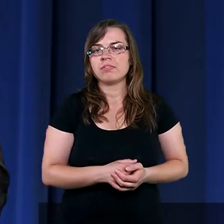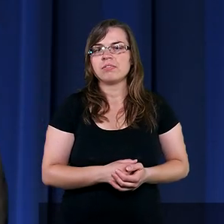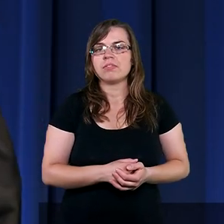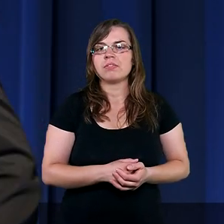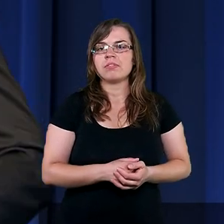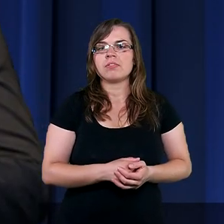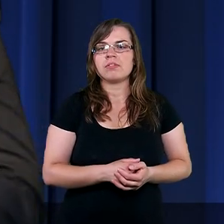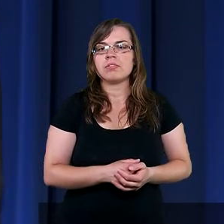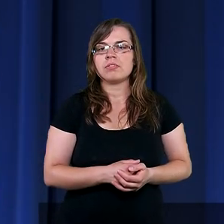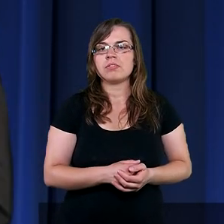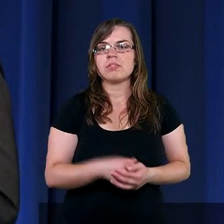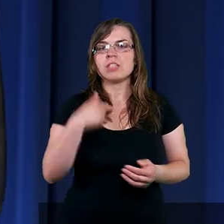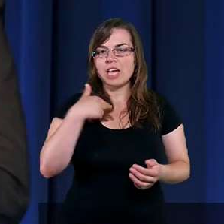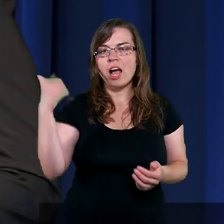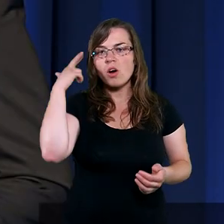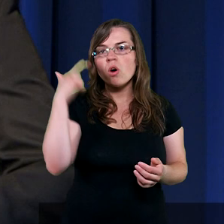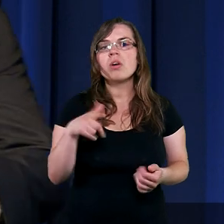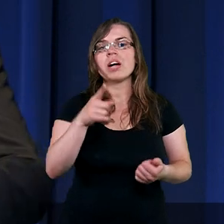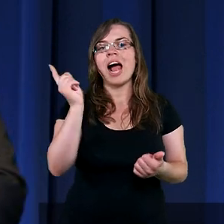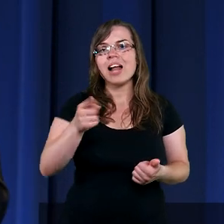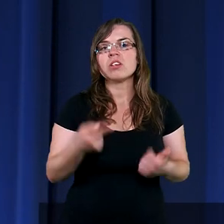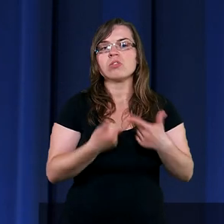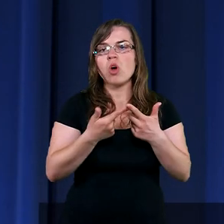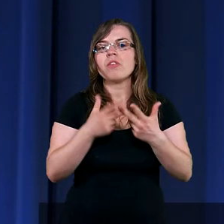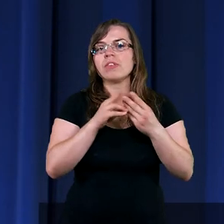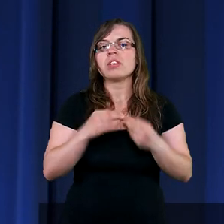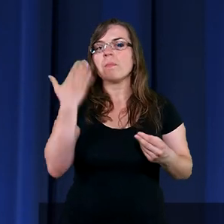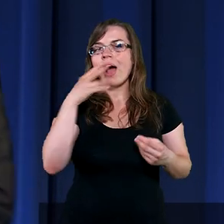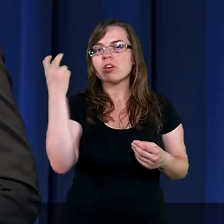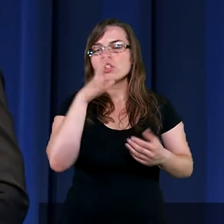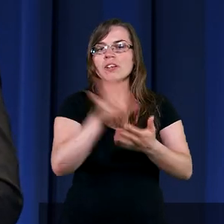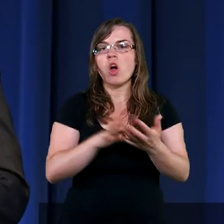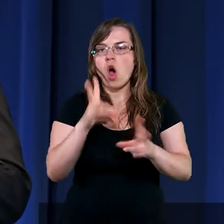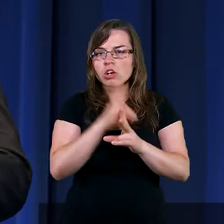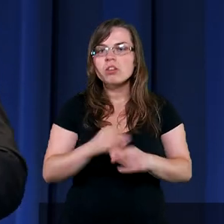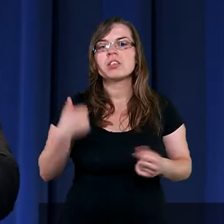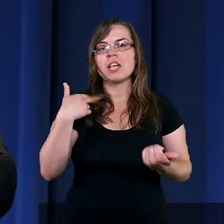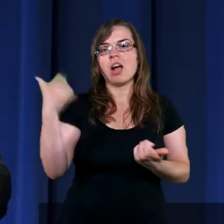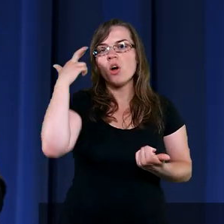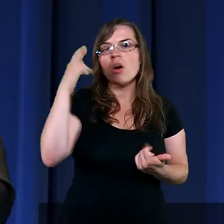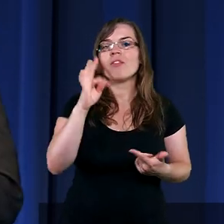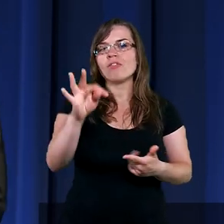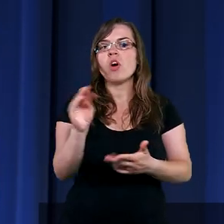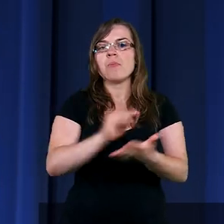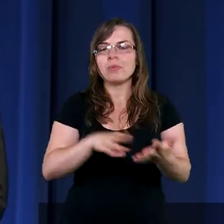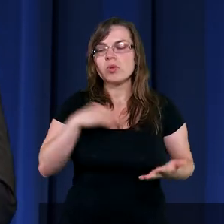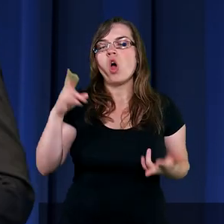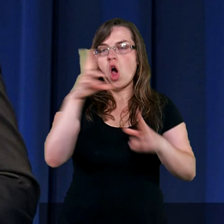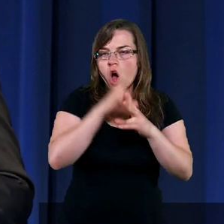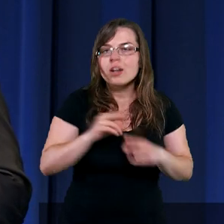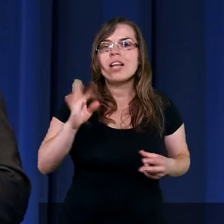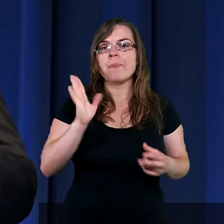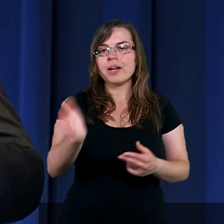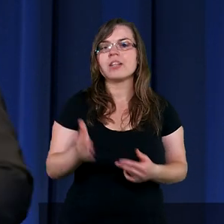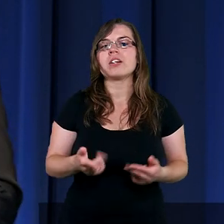Widelec. Marto, rozumiem. Rozumiem kazanie, temat, bardzo dobry tekst, oczywiście. Rozumiem Twoją Biblię, oczywiście, tak